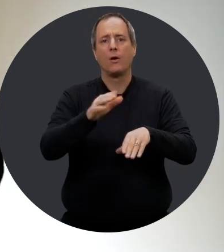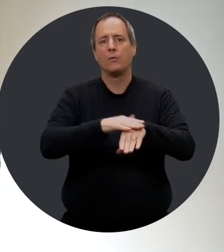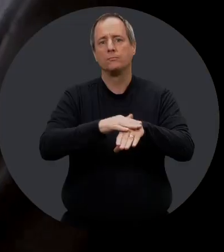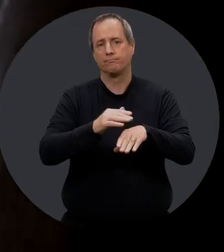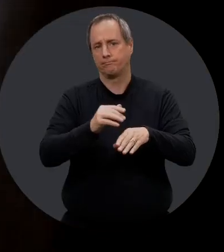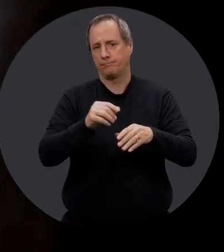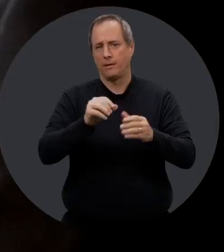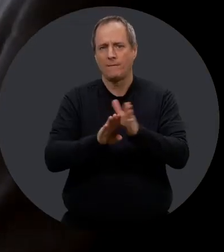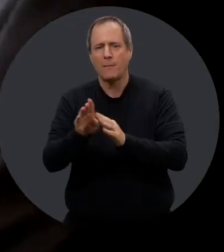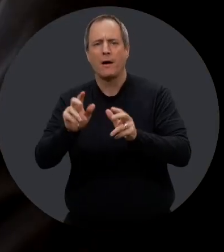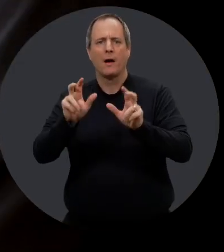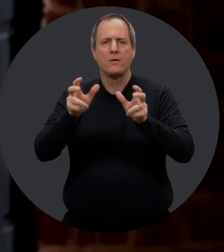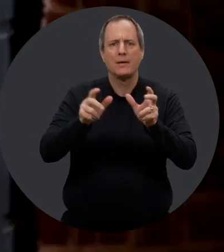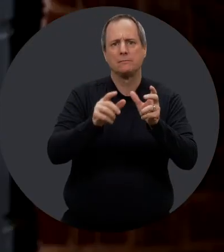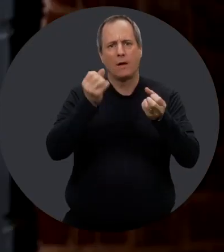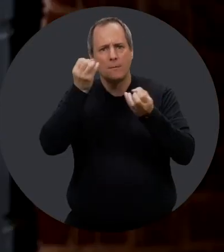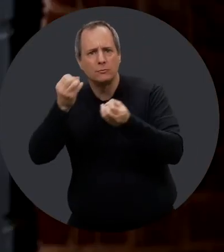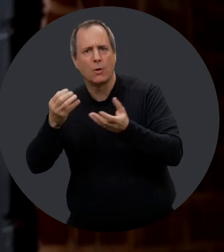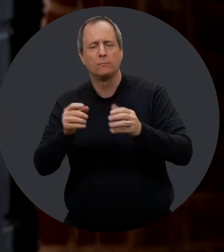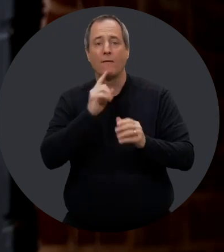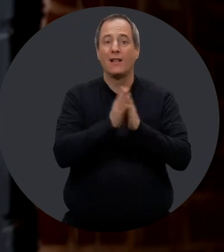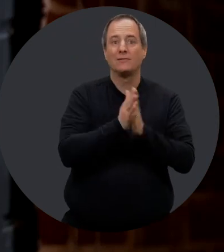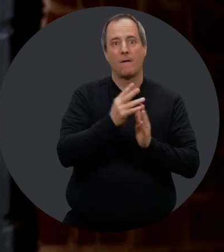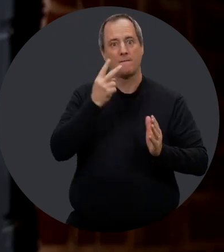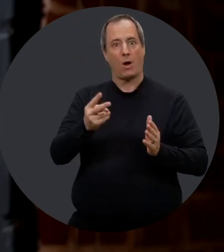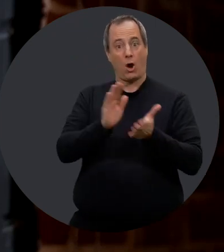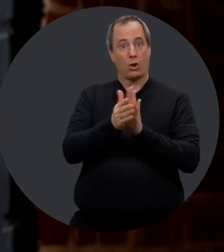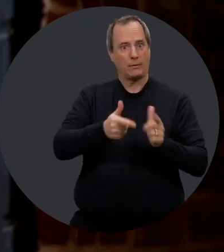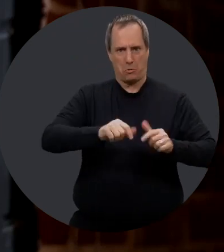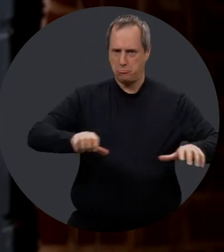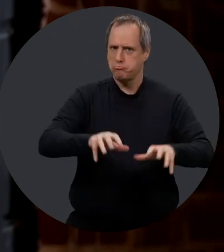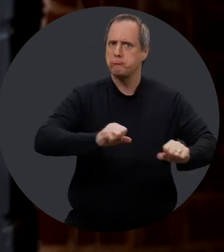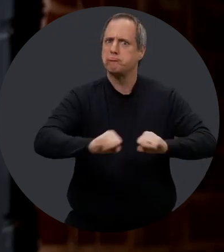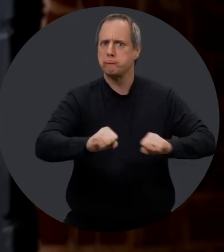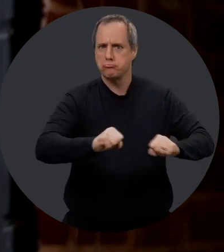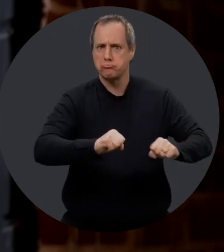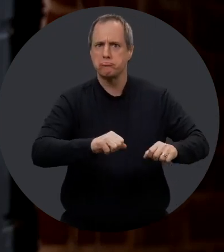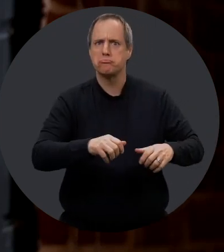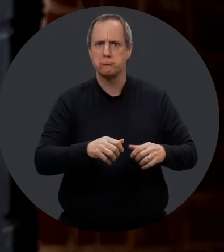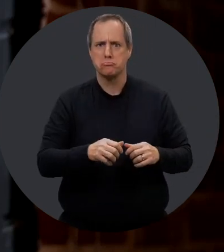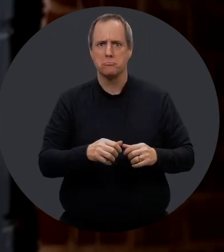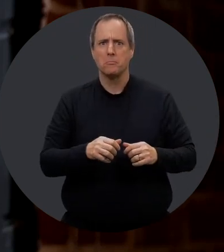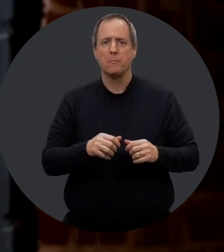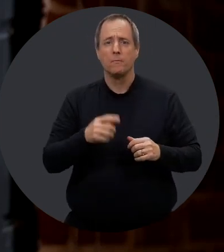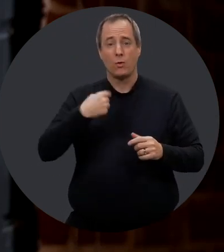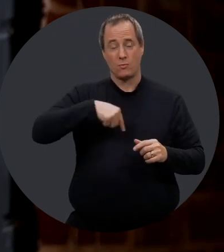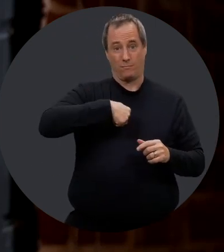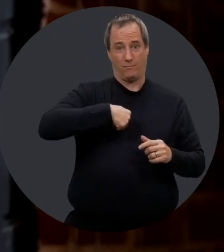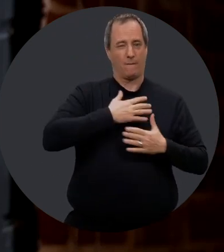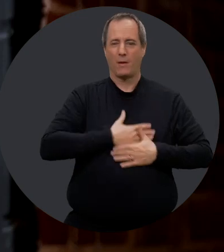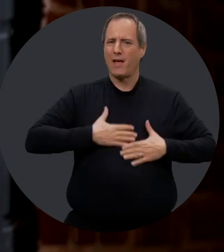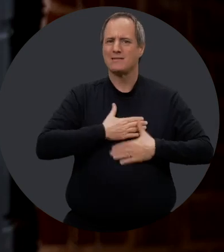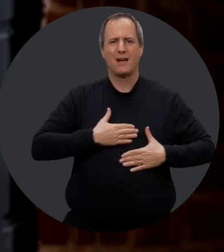soit les technologies de l'information. Donc, c'est vraiment très, très intéressant de voir le dynamisme de cette entreprise-là. Et pour nous, c'est un grand plaisir d